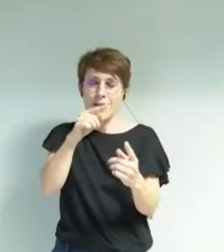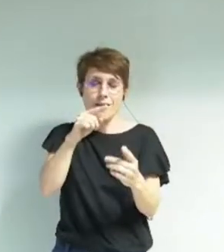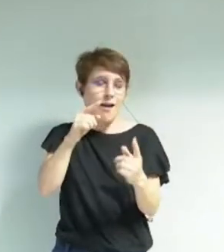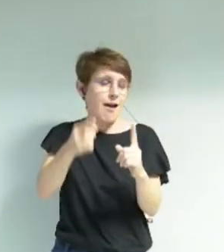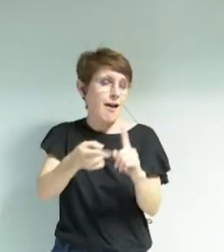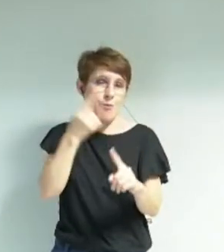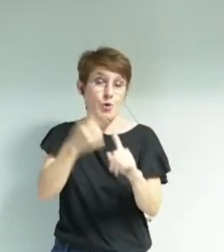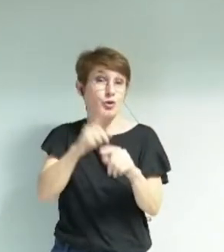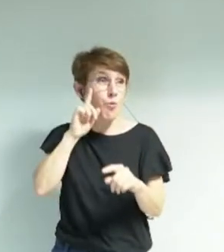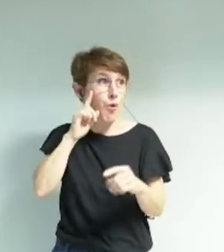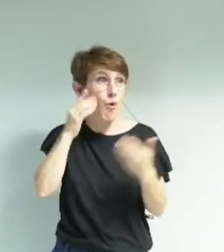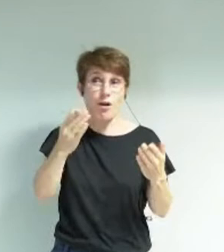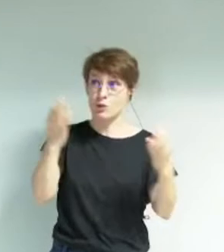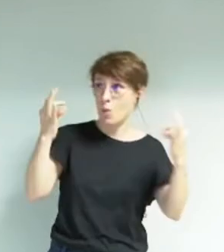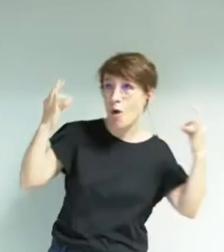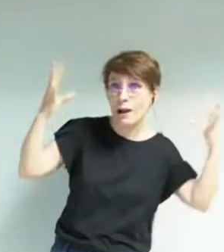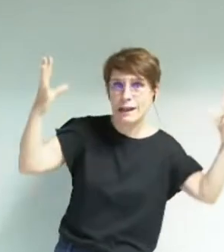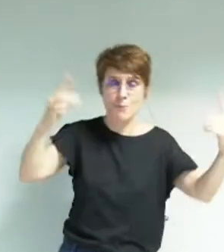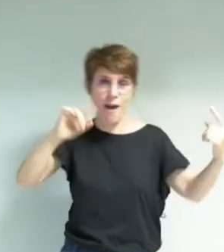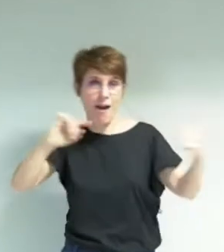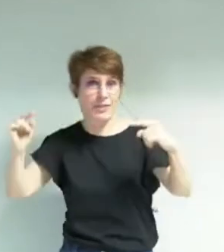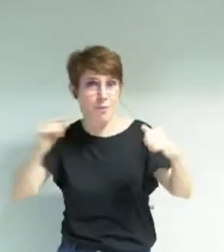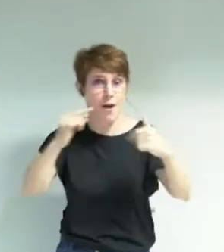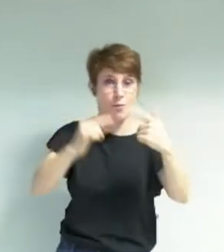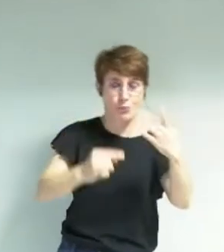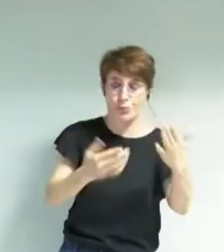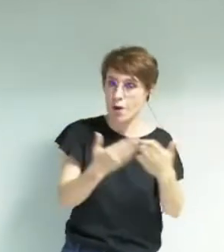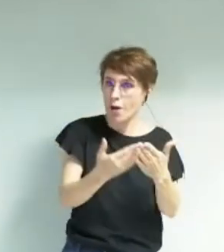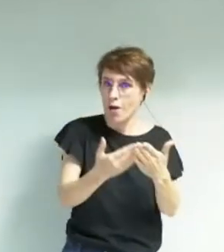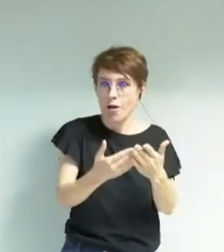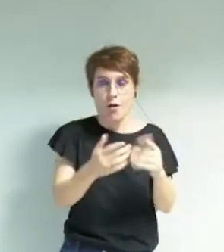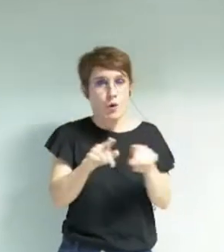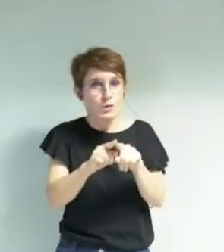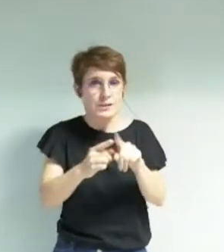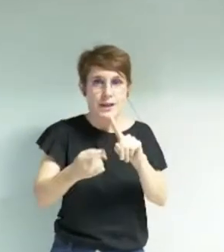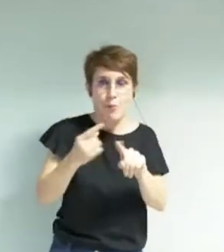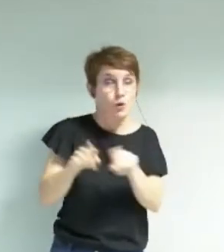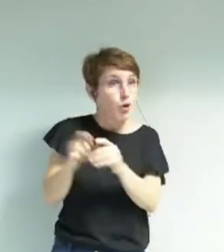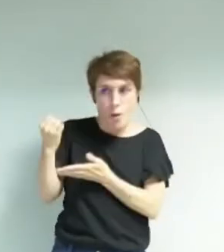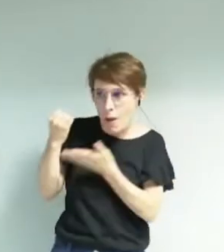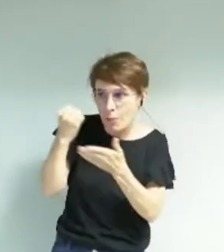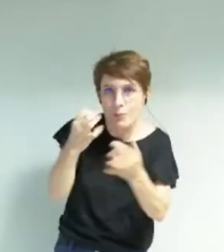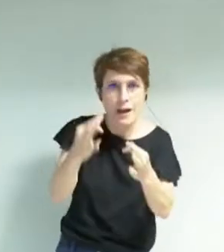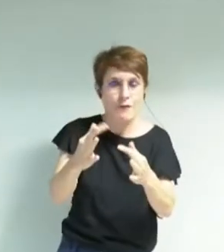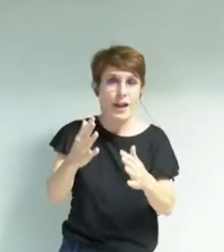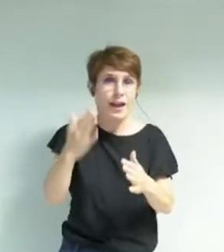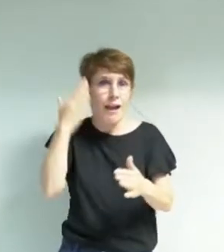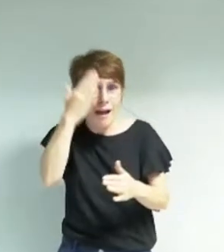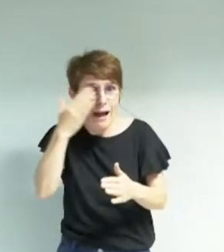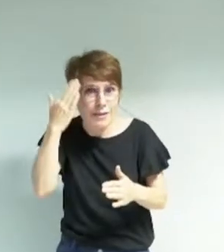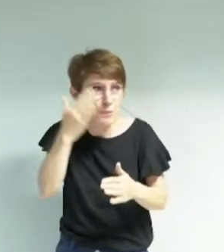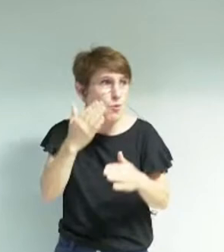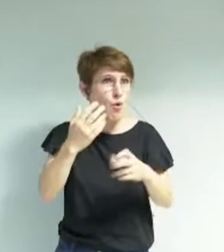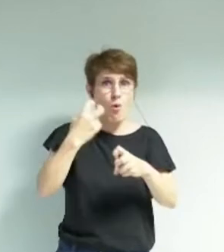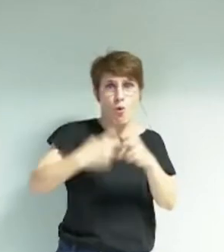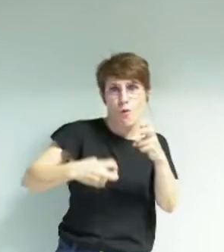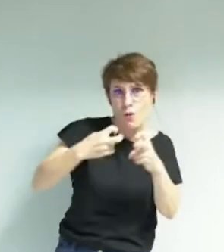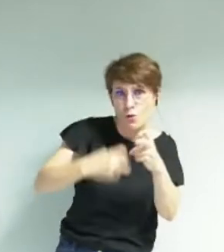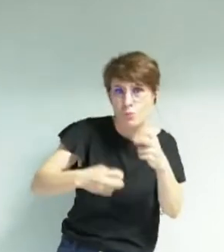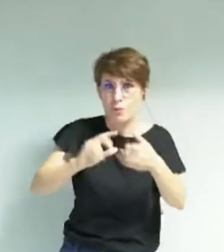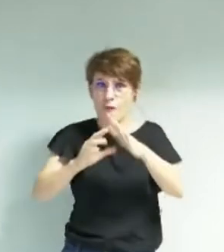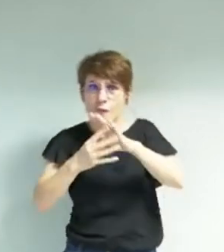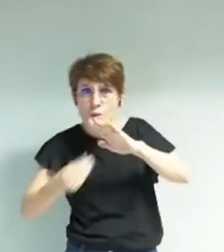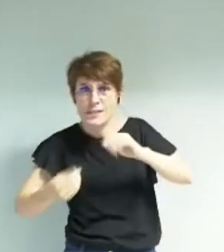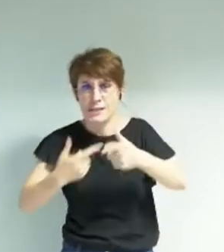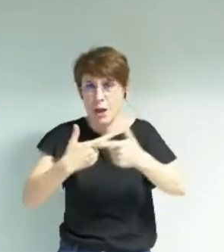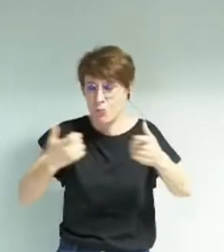la biodiversité, les enjeux de l'anthropocène. le savez, la collection du muséum d'histoire naturelle de Grenoble est constituée de millions de spécimens qui traduisent